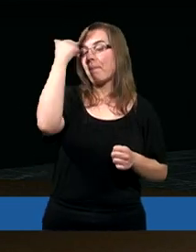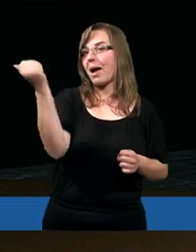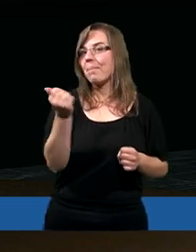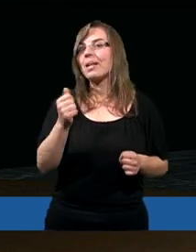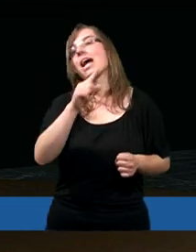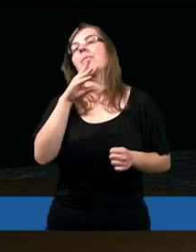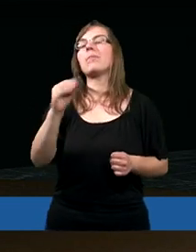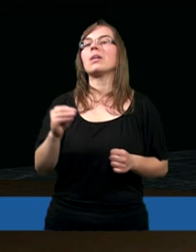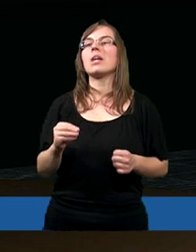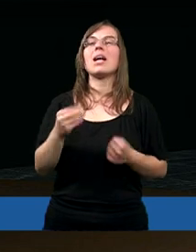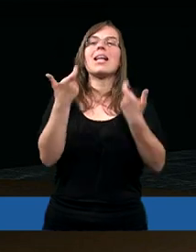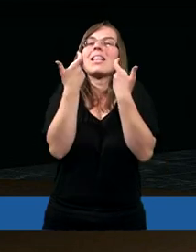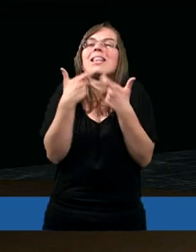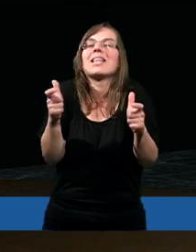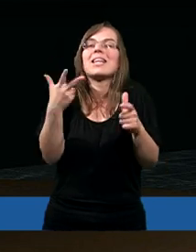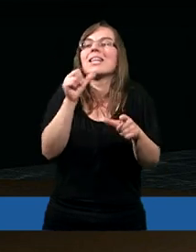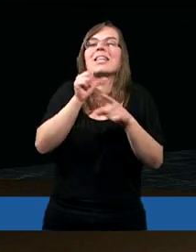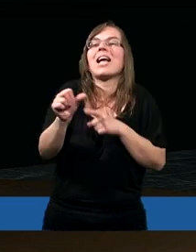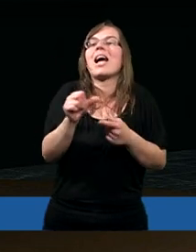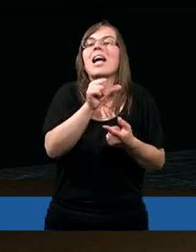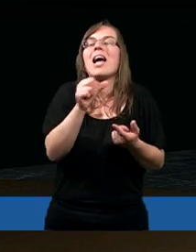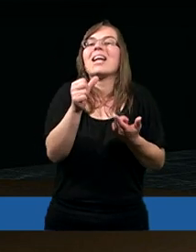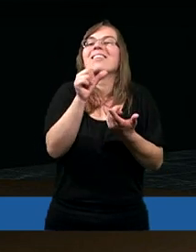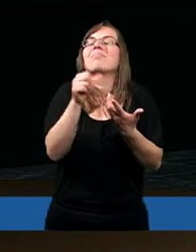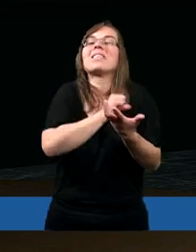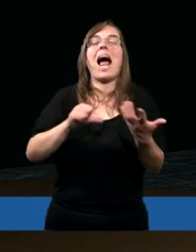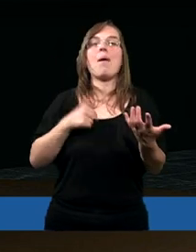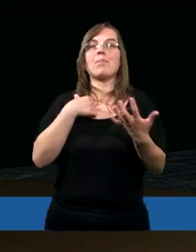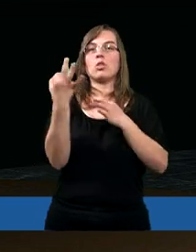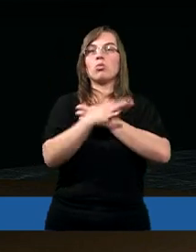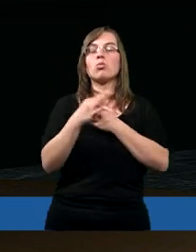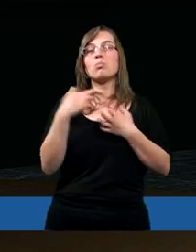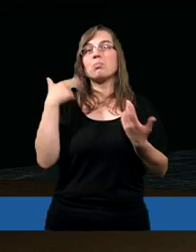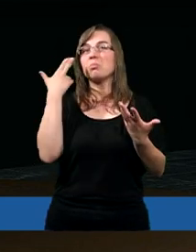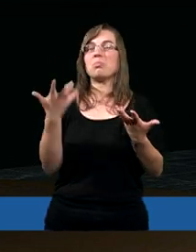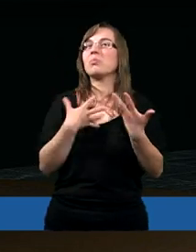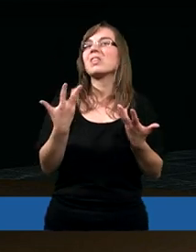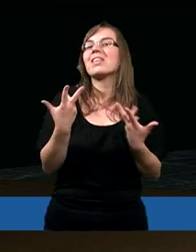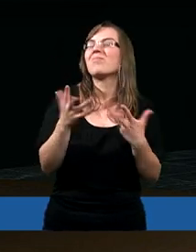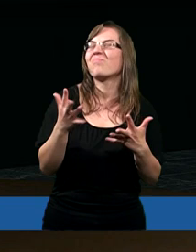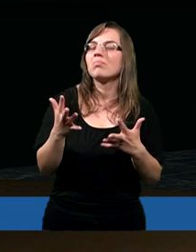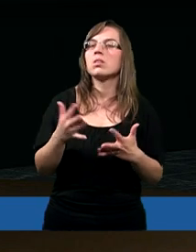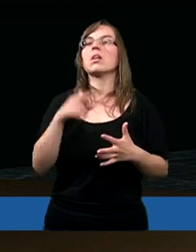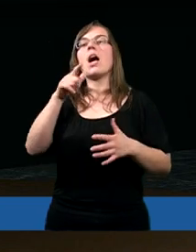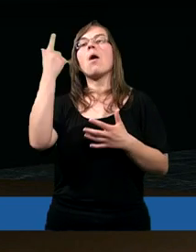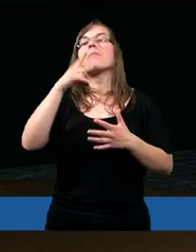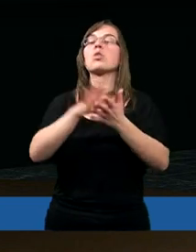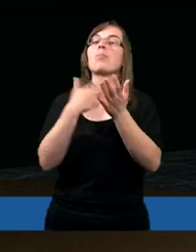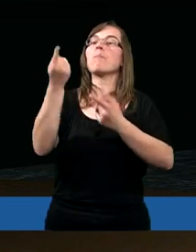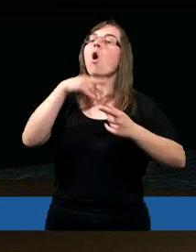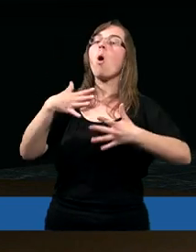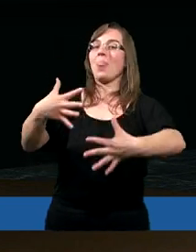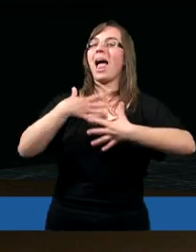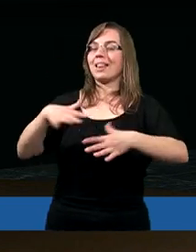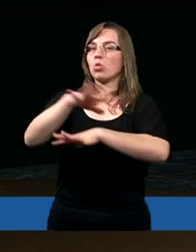pamiętajmy, że nikt nie jest sam, sam studiując Biblię, albo studiuje Pismo Święte pod natnieniem